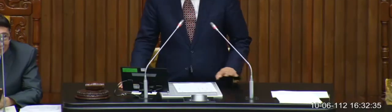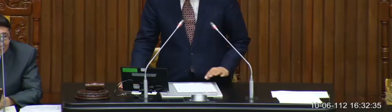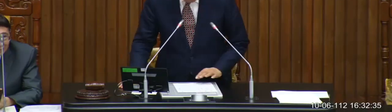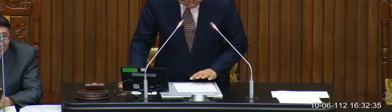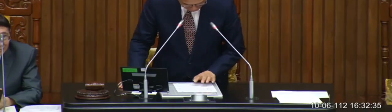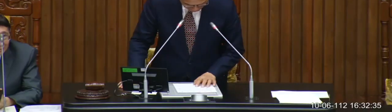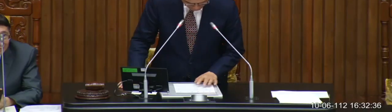好謝謝